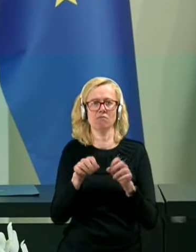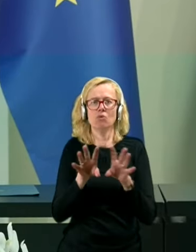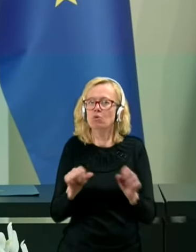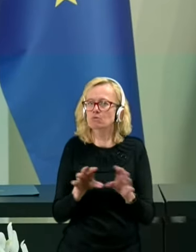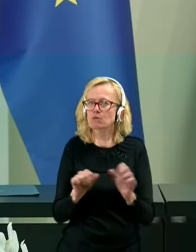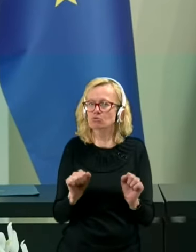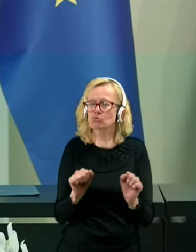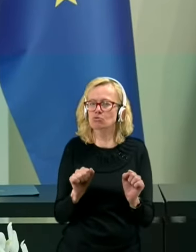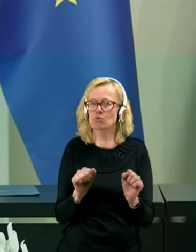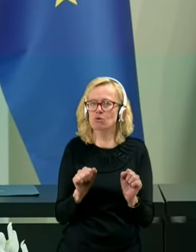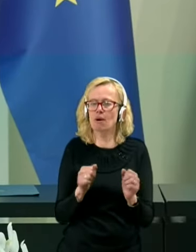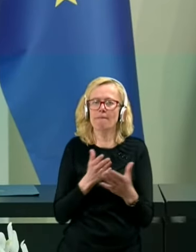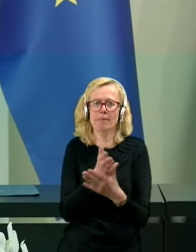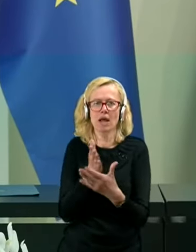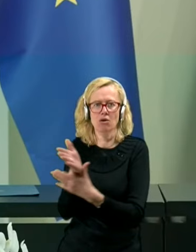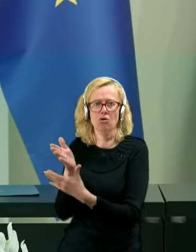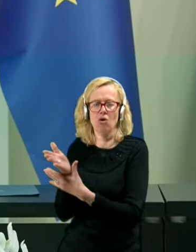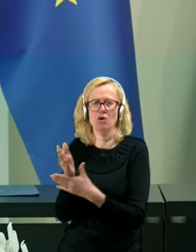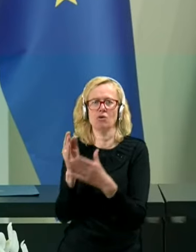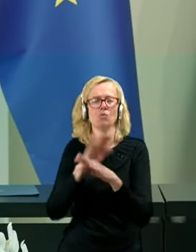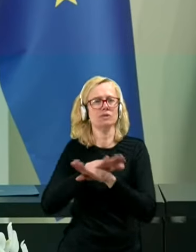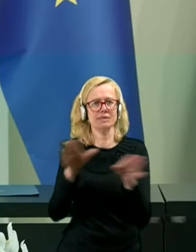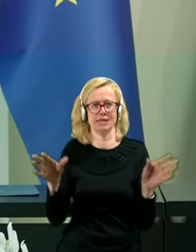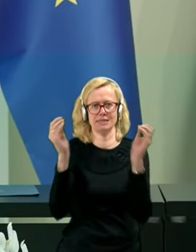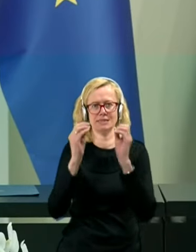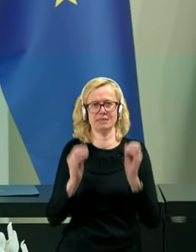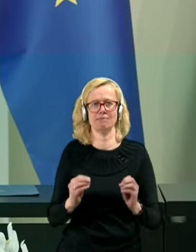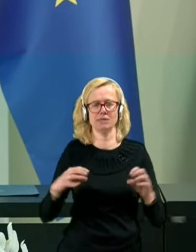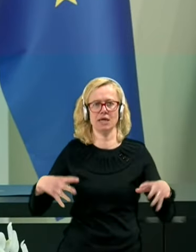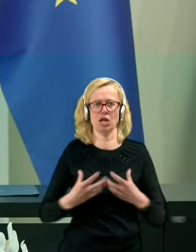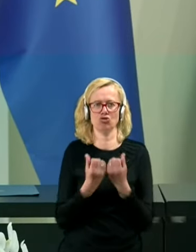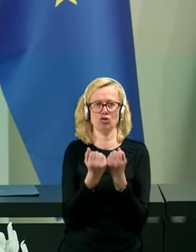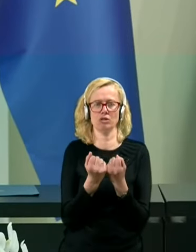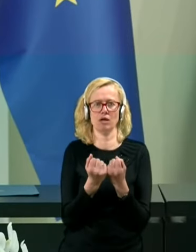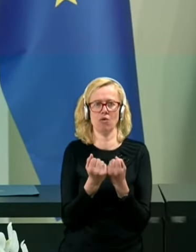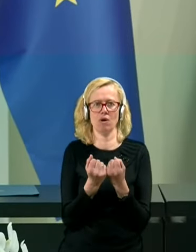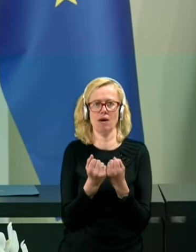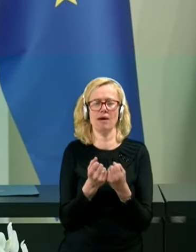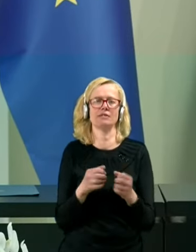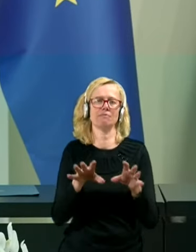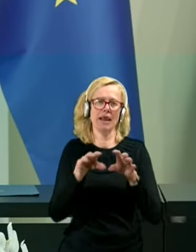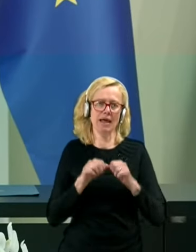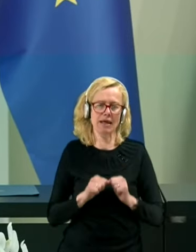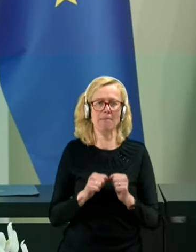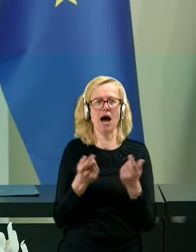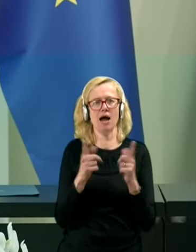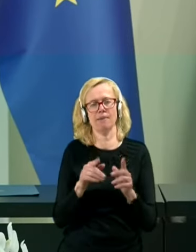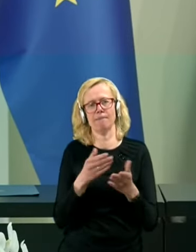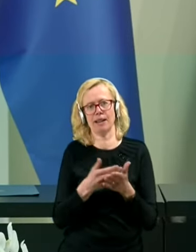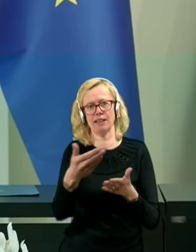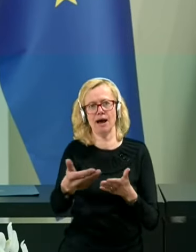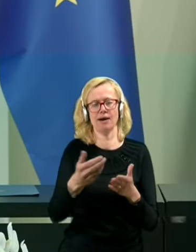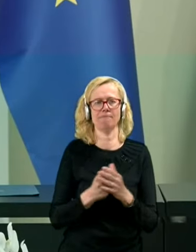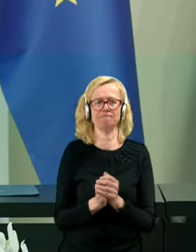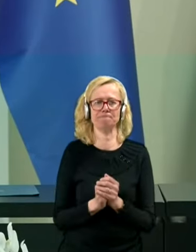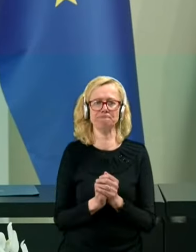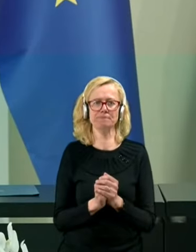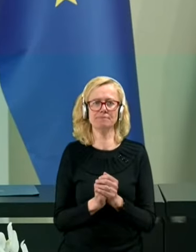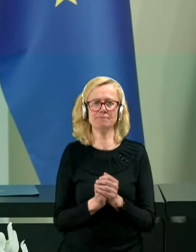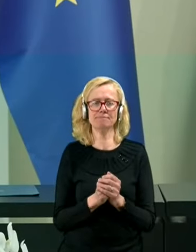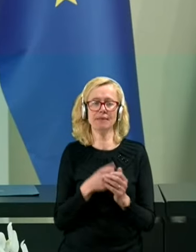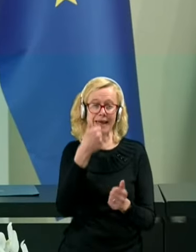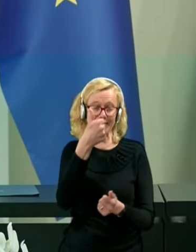praktično vseh sistemskih rešitev, ki jih sprejema in predlaga. Eden od